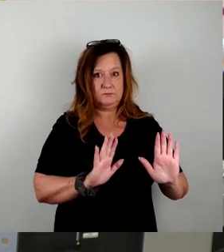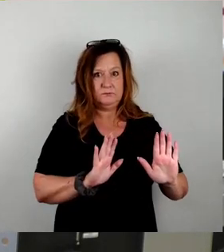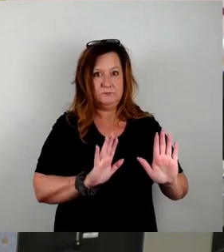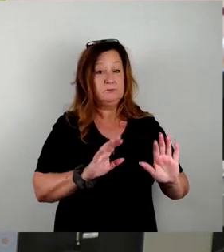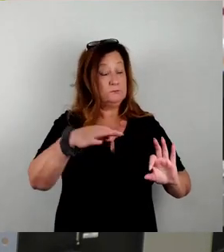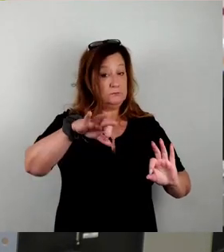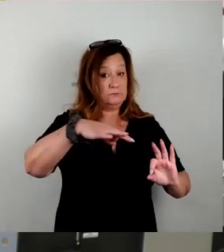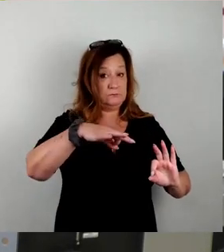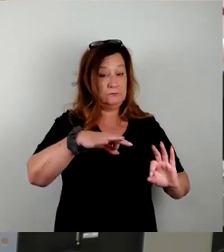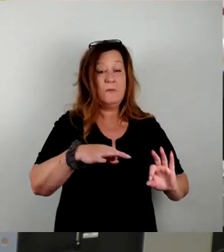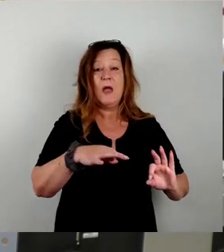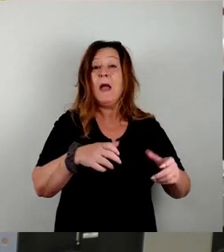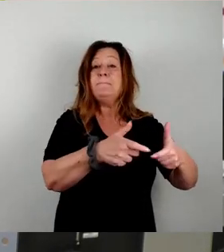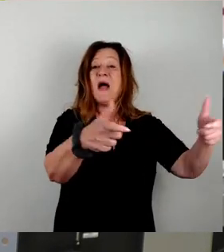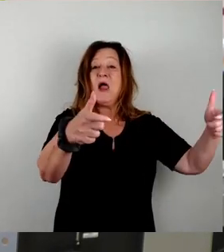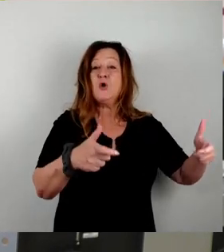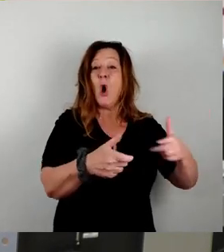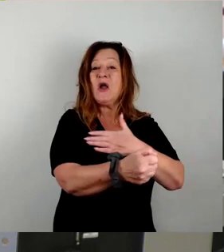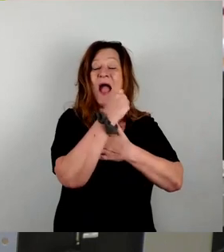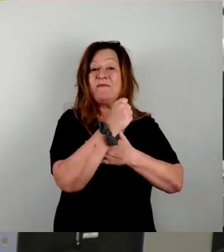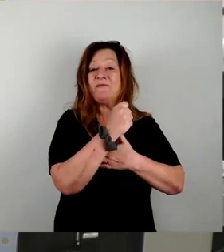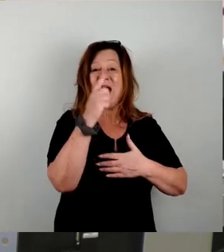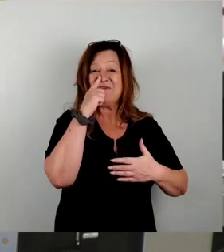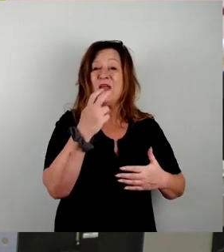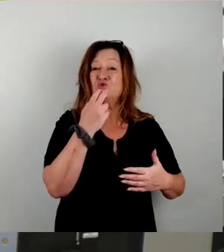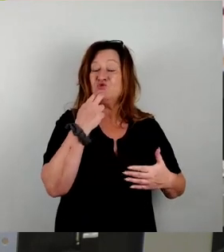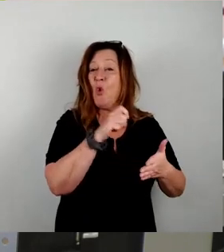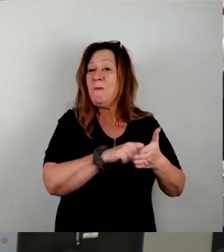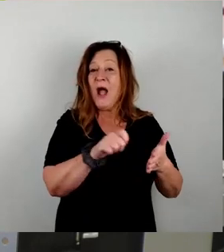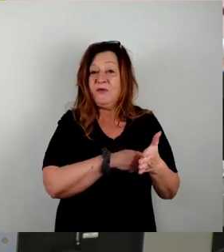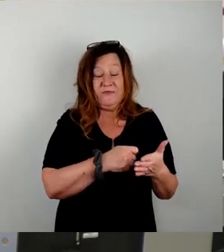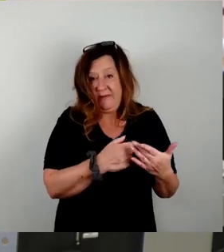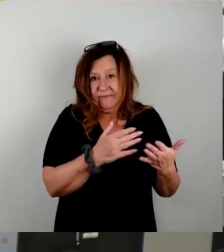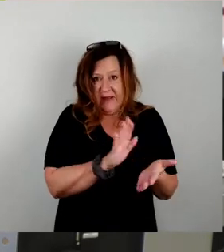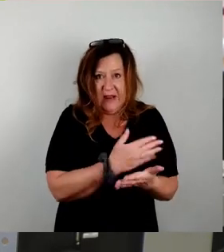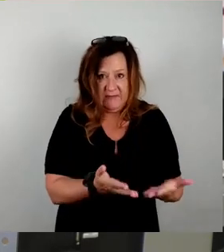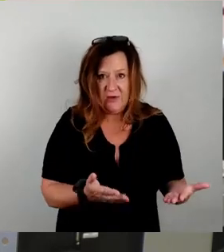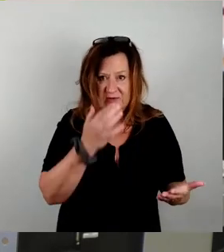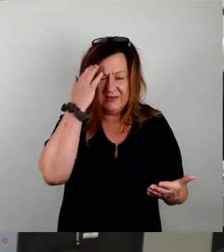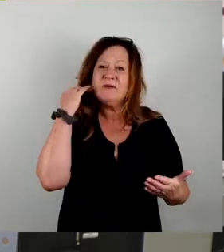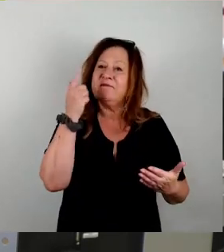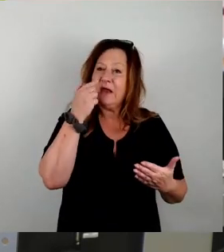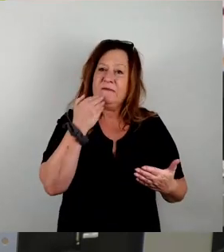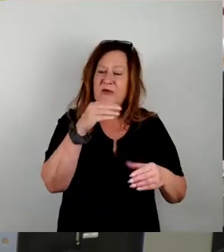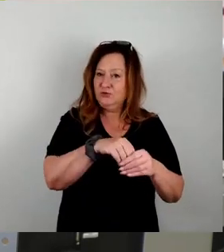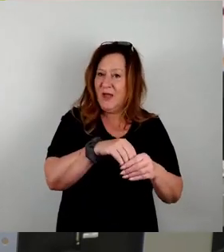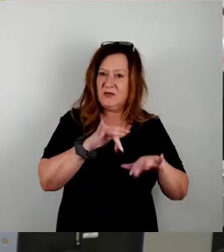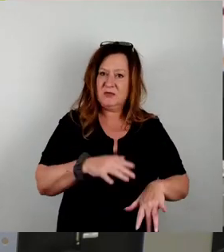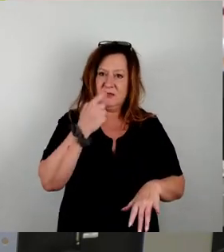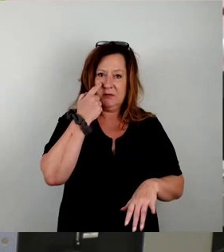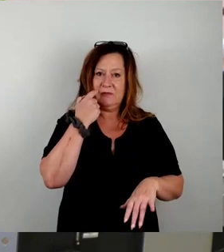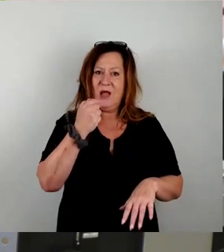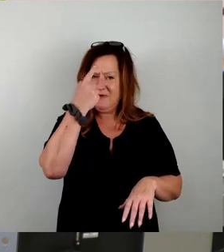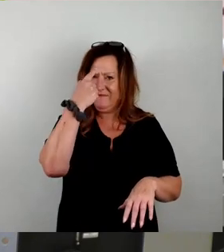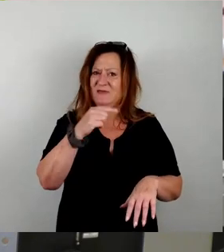Stromausfall auch nicht mehr. Also kann man nicht einfach den Strom selber verbrauchen, wenn man keinen Speicher hat. Aber das wissen viele